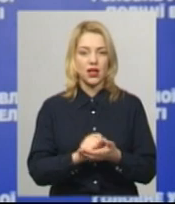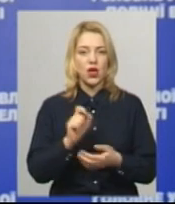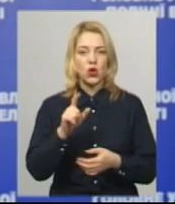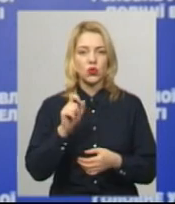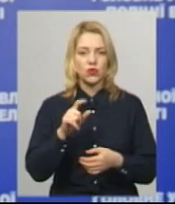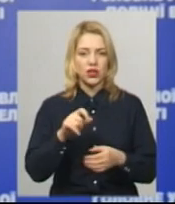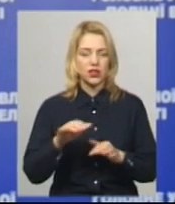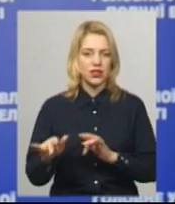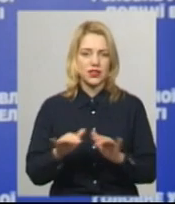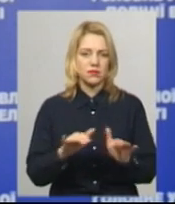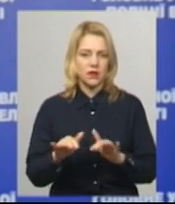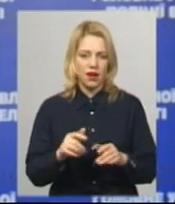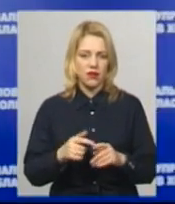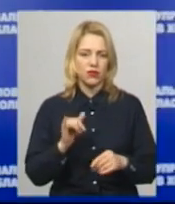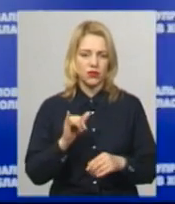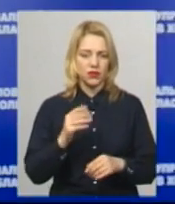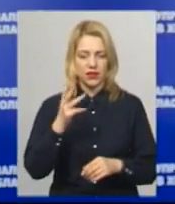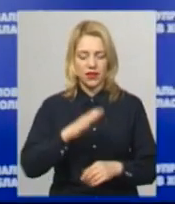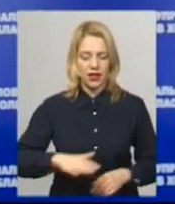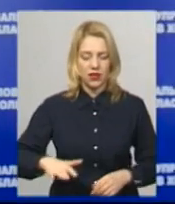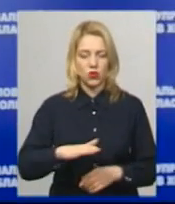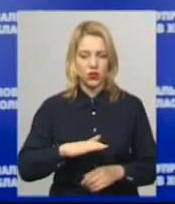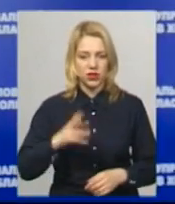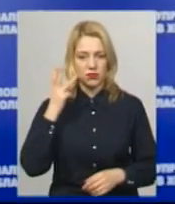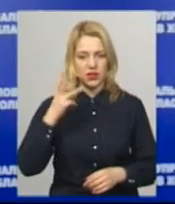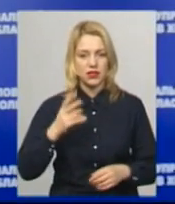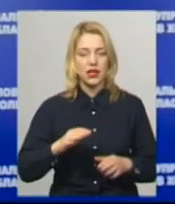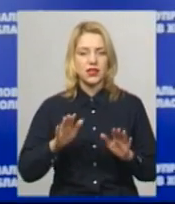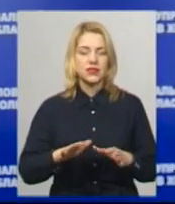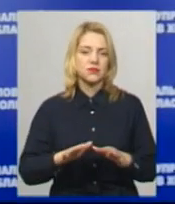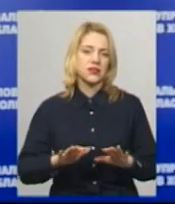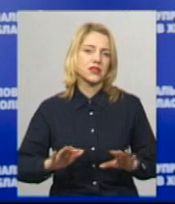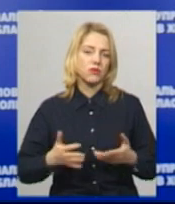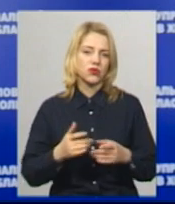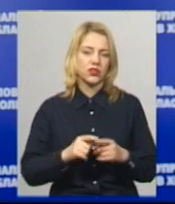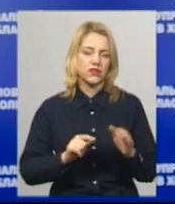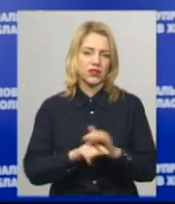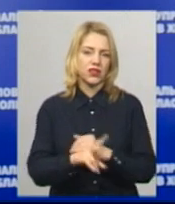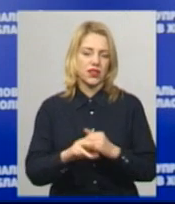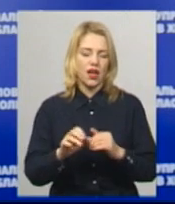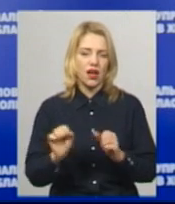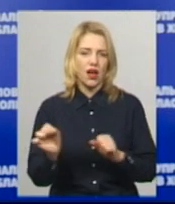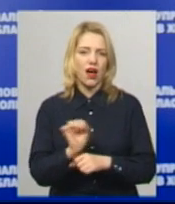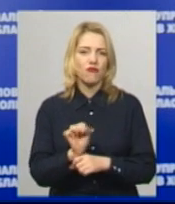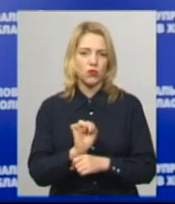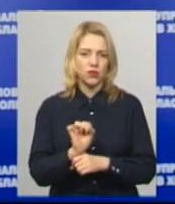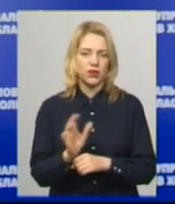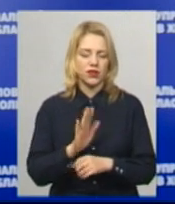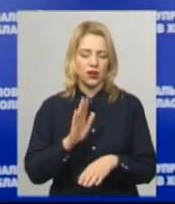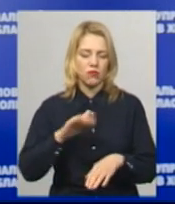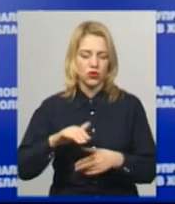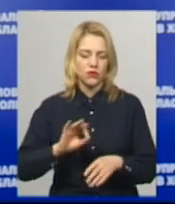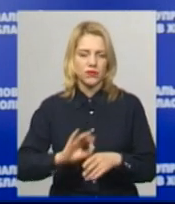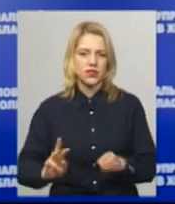справою на території міста Хмельницького. З місця події нападники втекли на автомобілі, який потім спалили